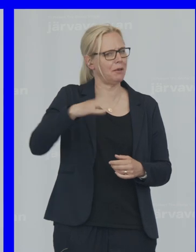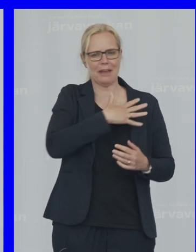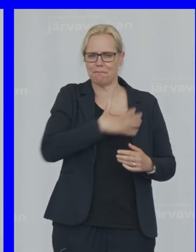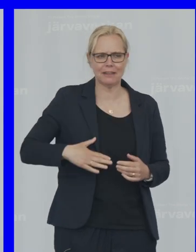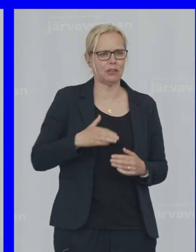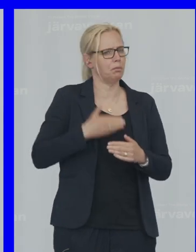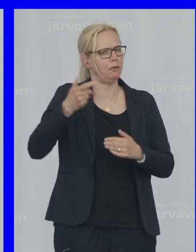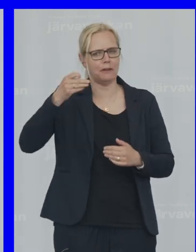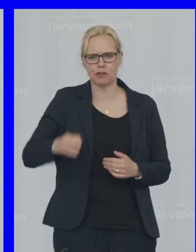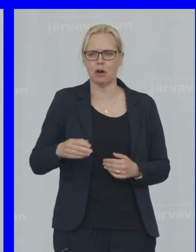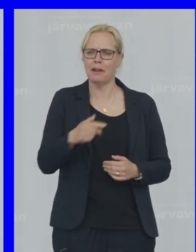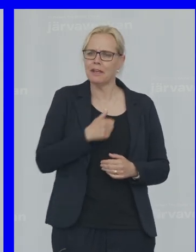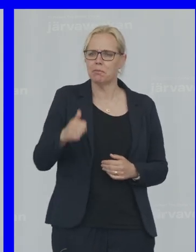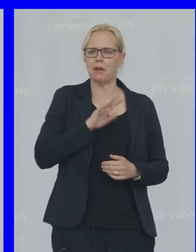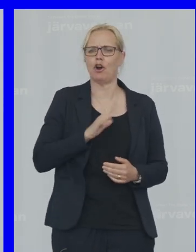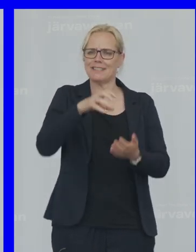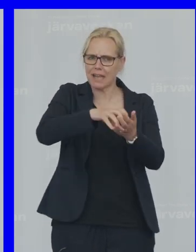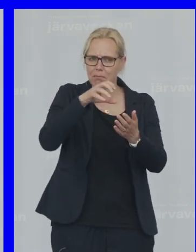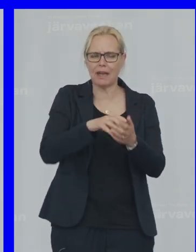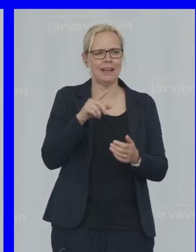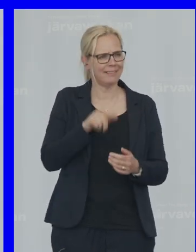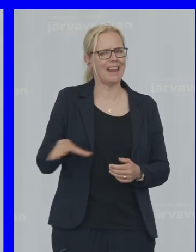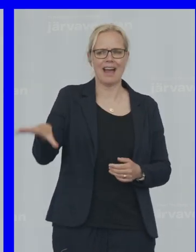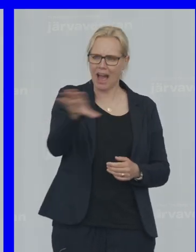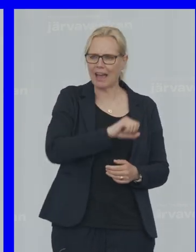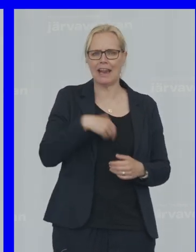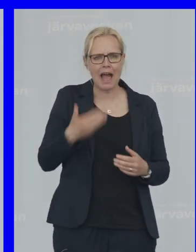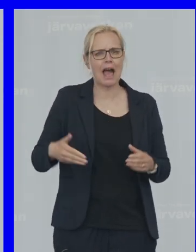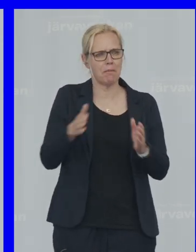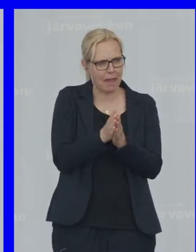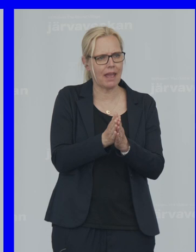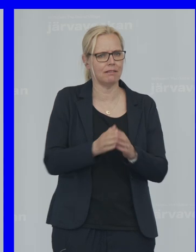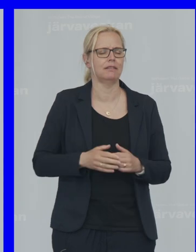utanförskap Vi behöver ett samhälle Där alla är med